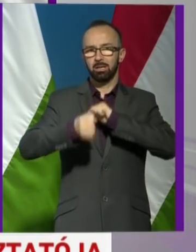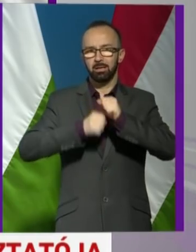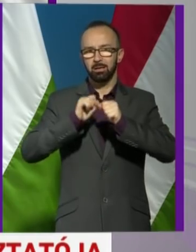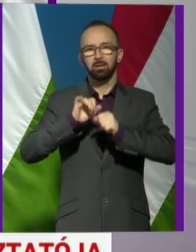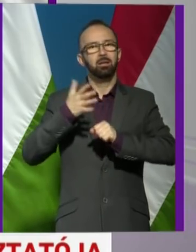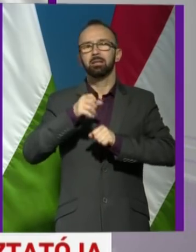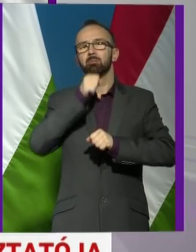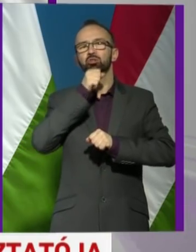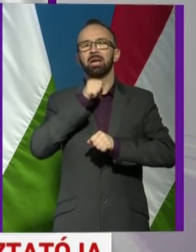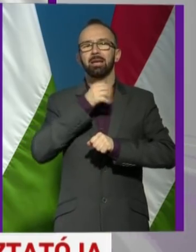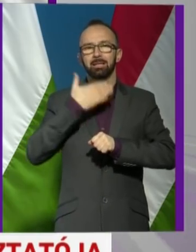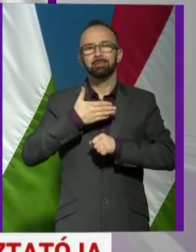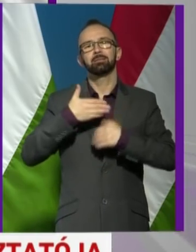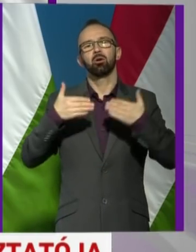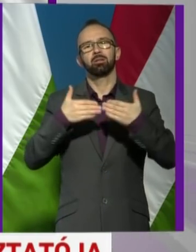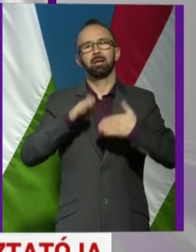-sengeni határokon.